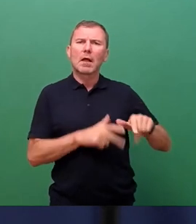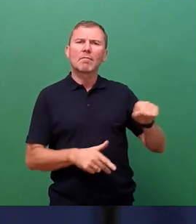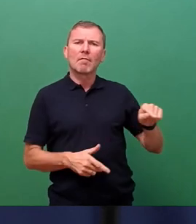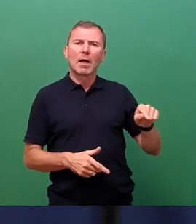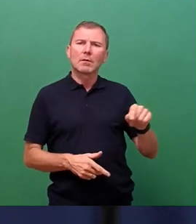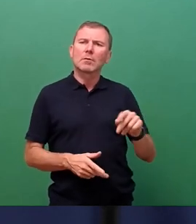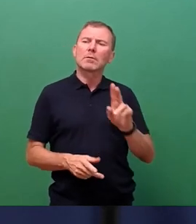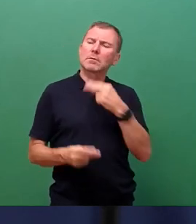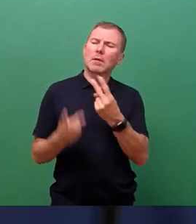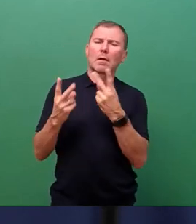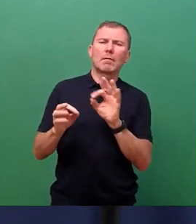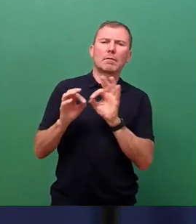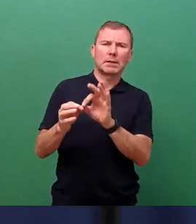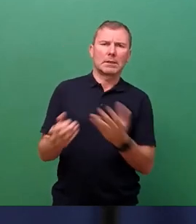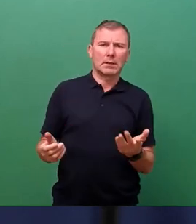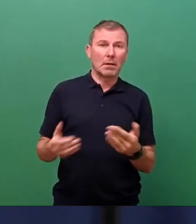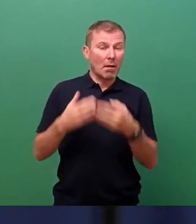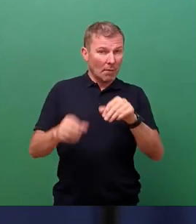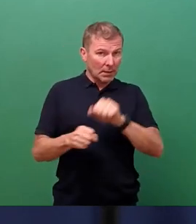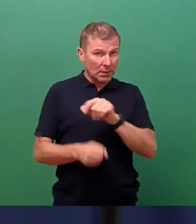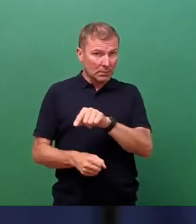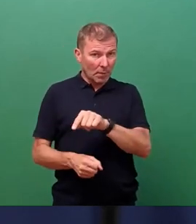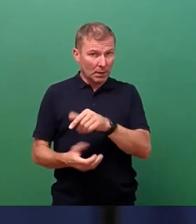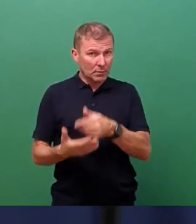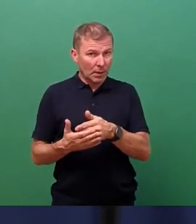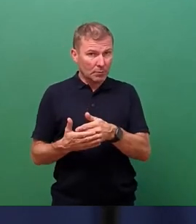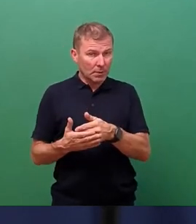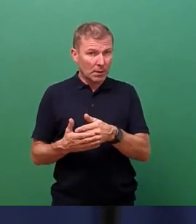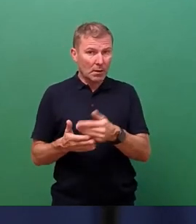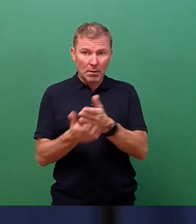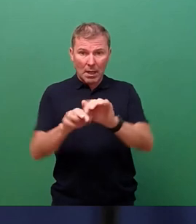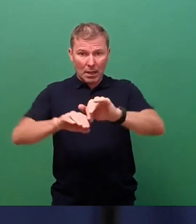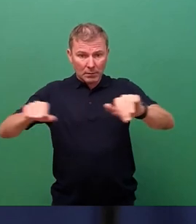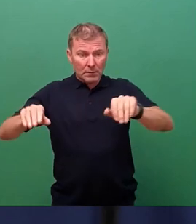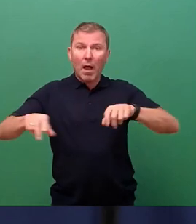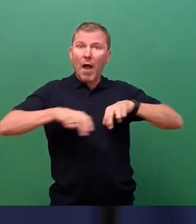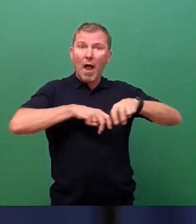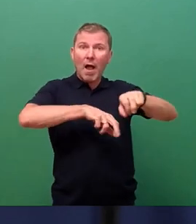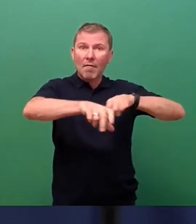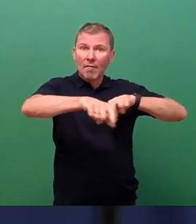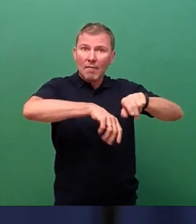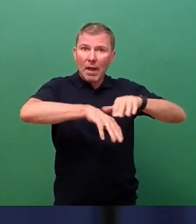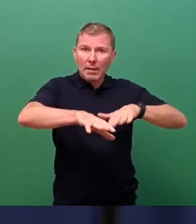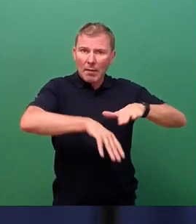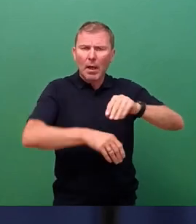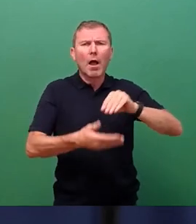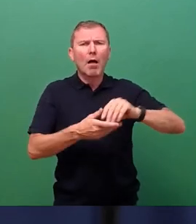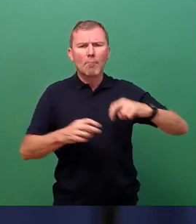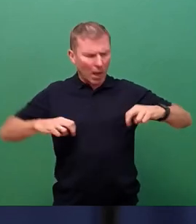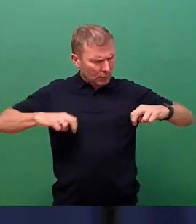Ist auf Weihnachtsmärkten beispielsweise eine Unterteilung in Flanierbereiche, also Marktstände ohne Verzehrangebote